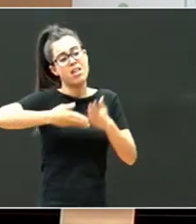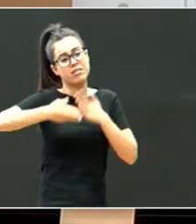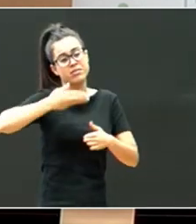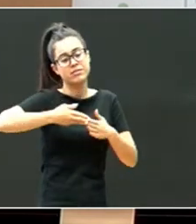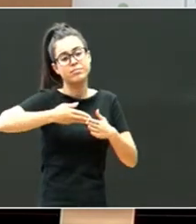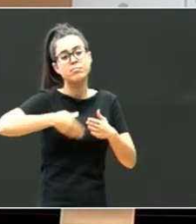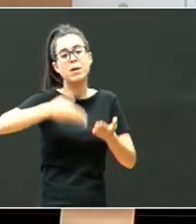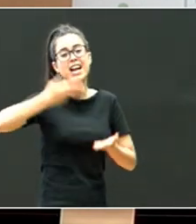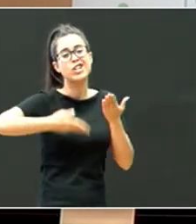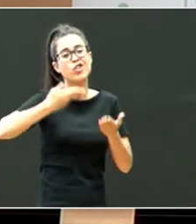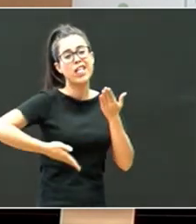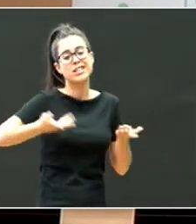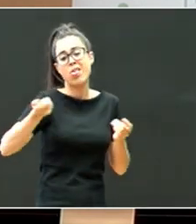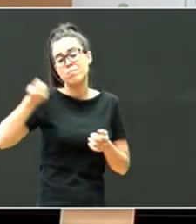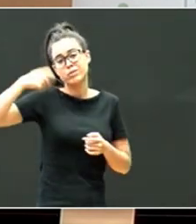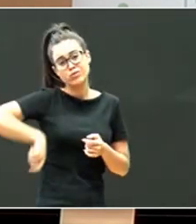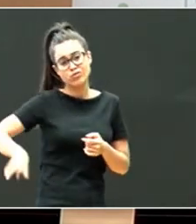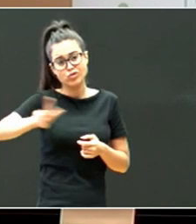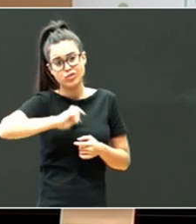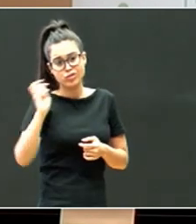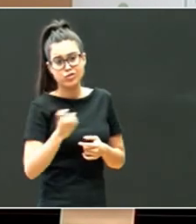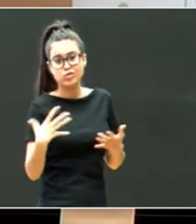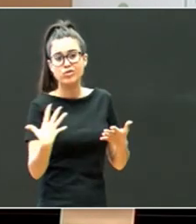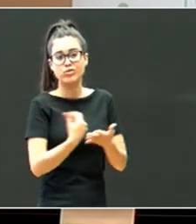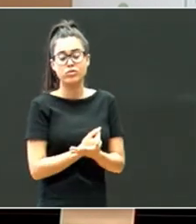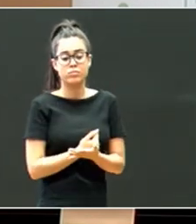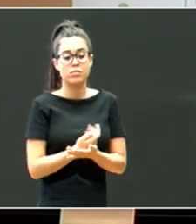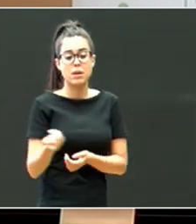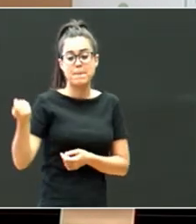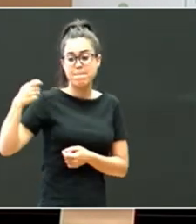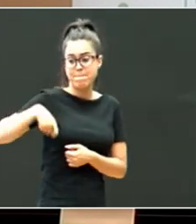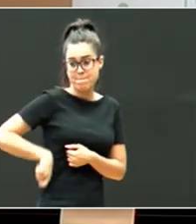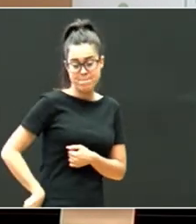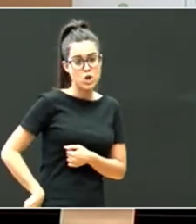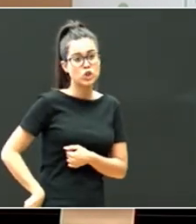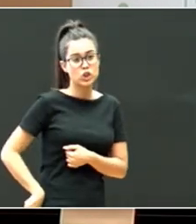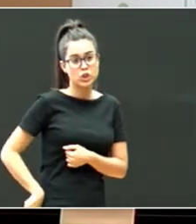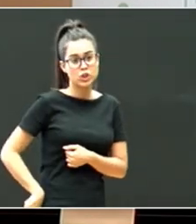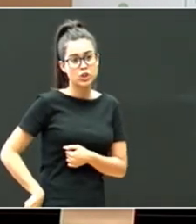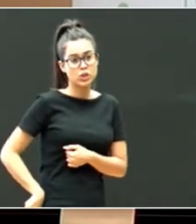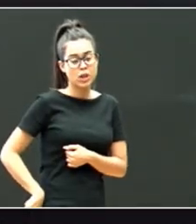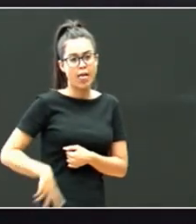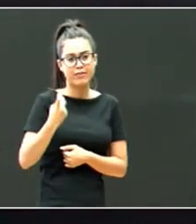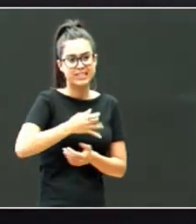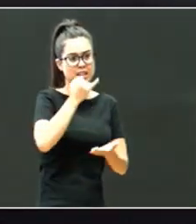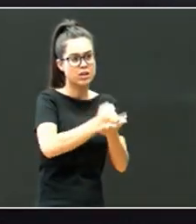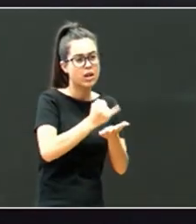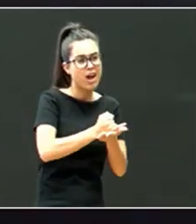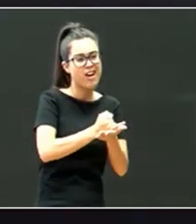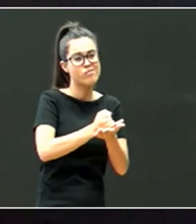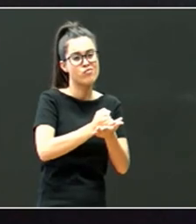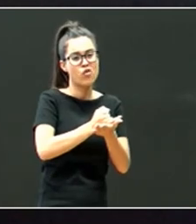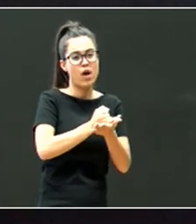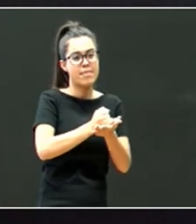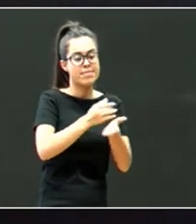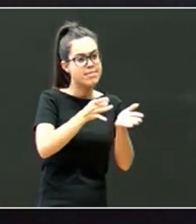multidimensionala, nun, alderdi, profesional batzuen, alderdi txike, froga, kuantitatiboak,